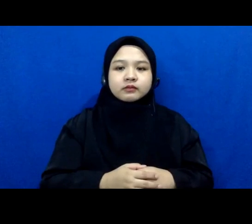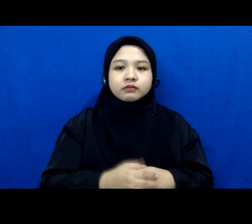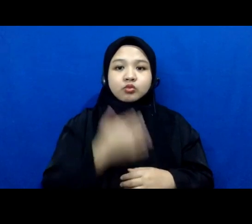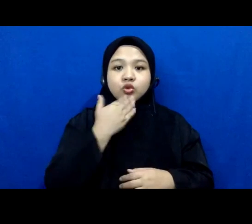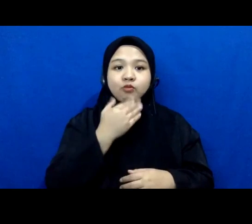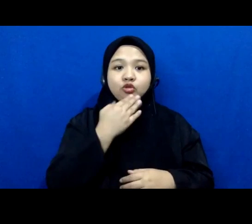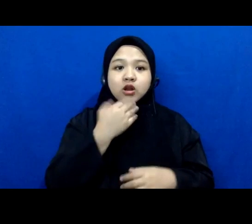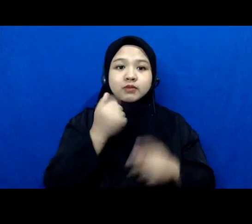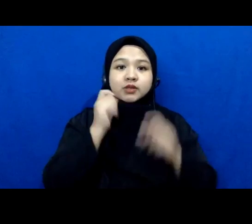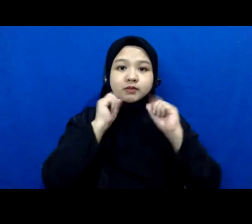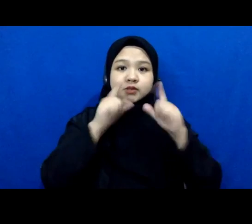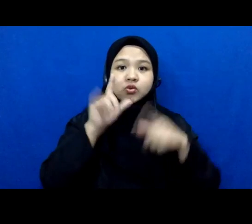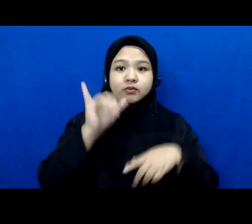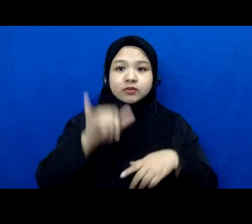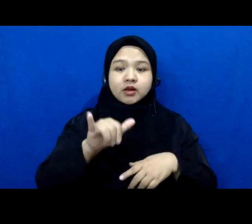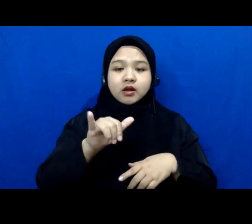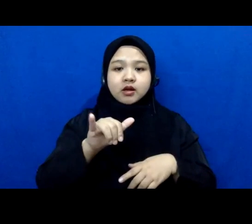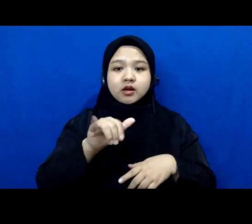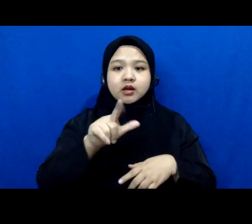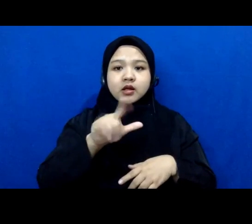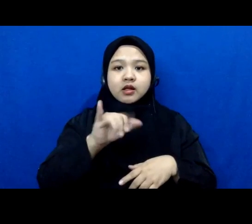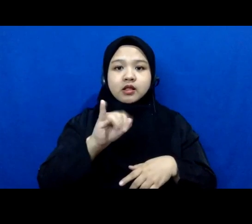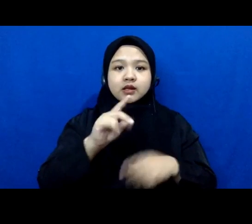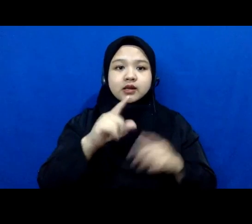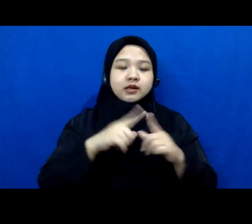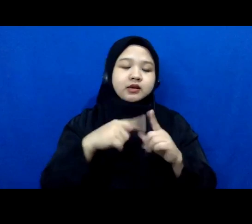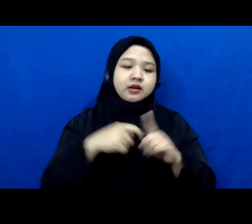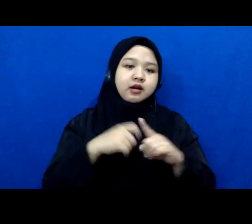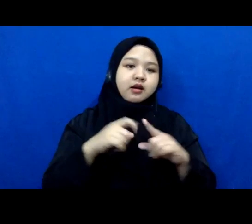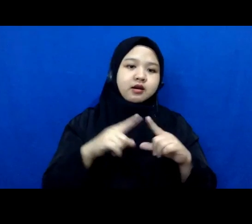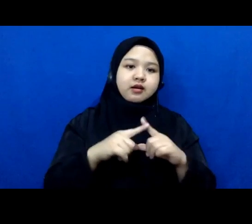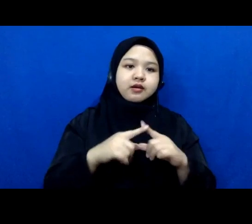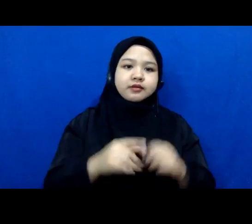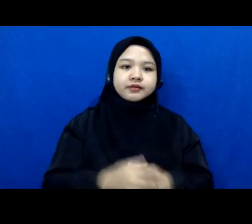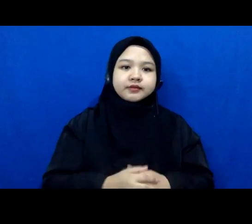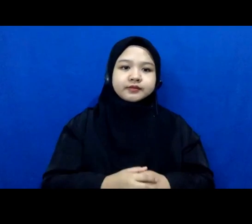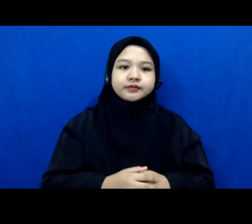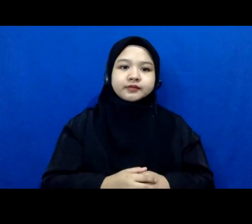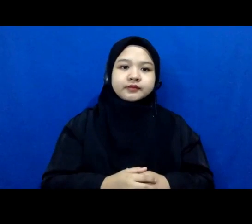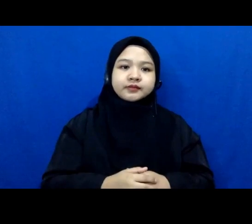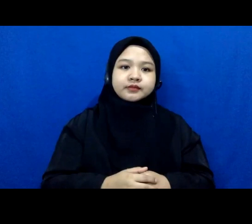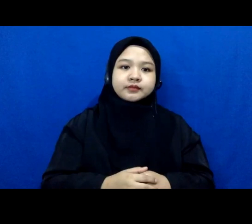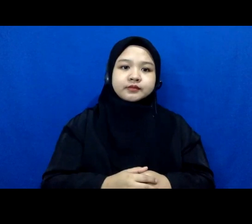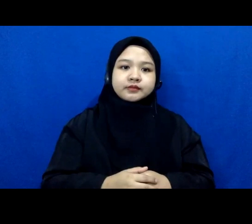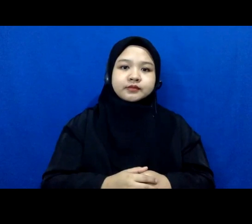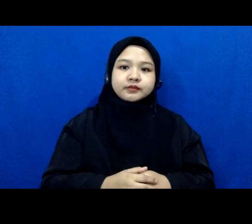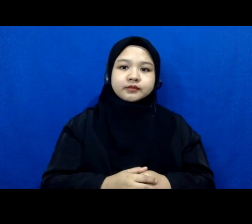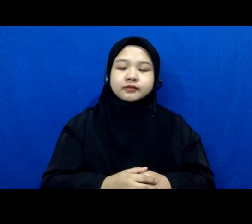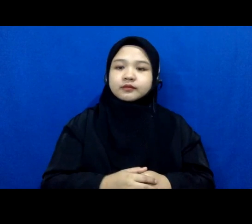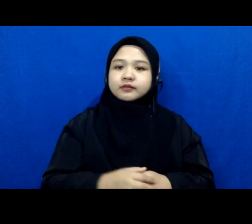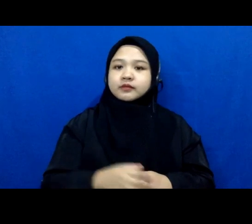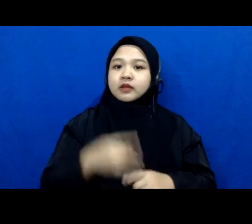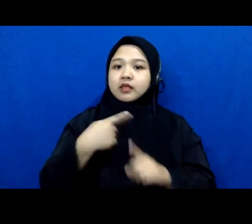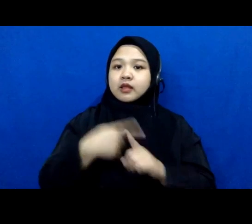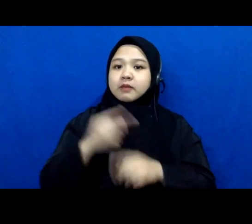-mudahan menjawab ya Mas Li Raka terus penambahkan sedikit mungkin Mbak